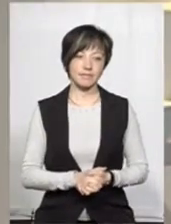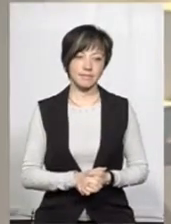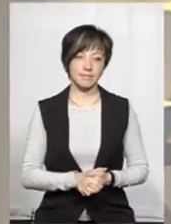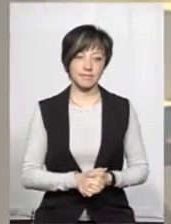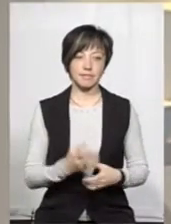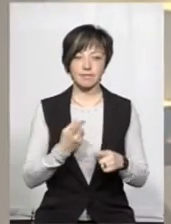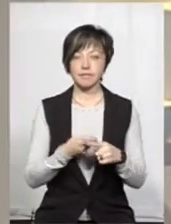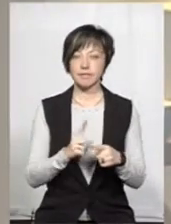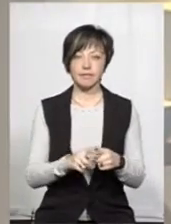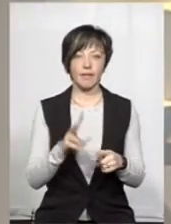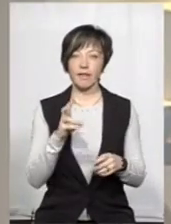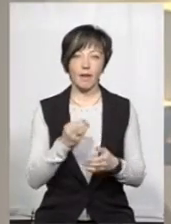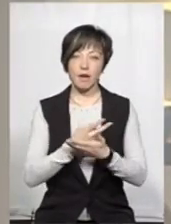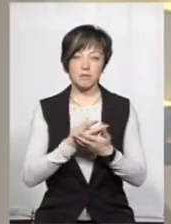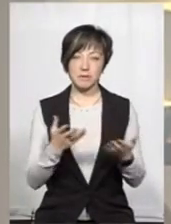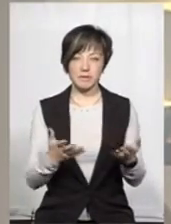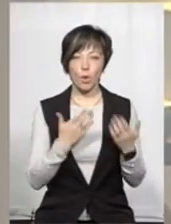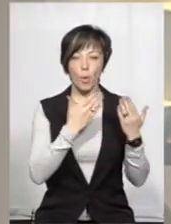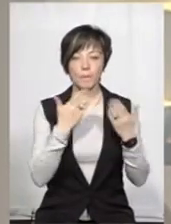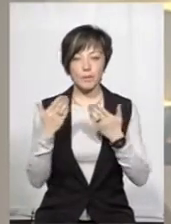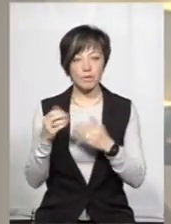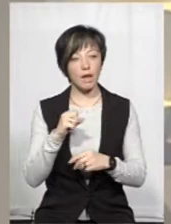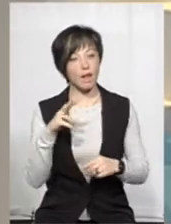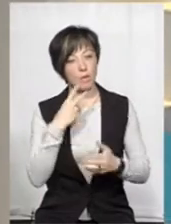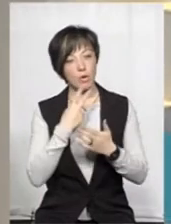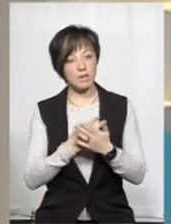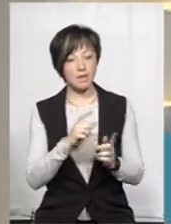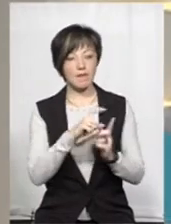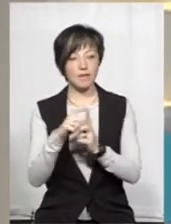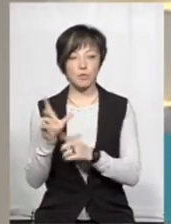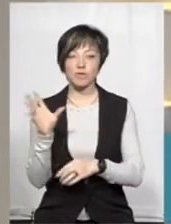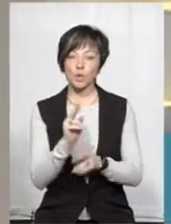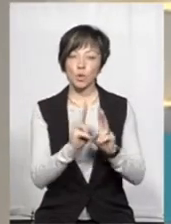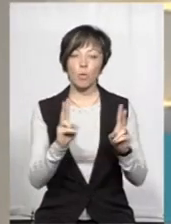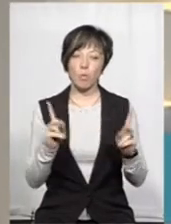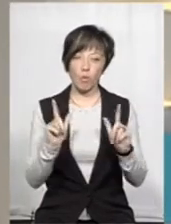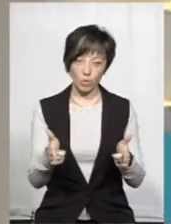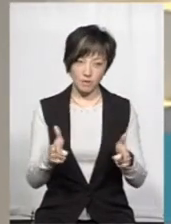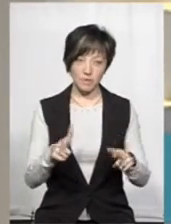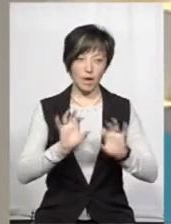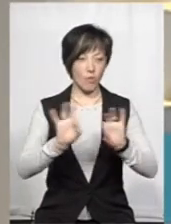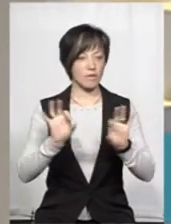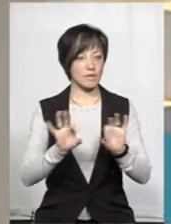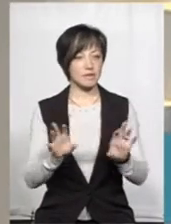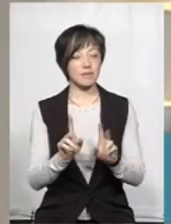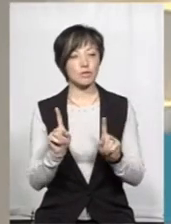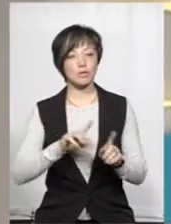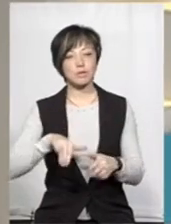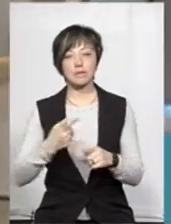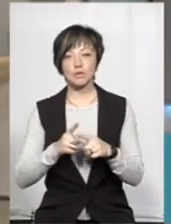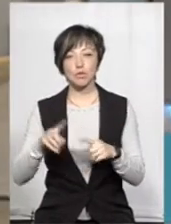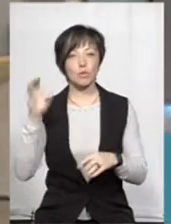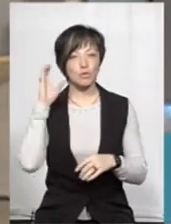Це не репрезентивне опитування, але показали відповіді всіх, хто погодився говорити. Щось після